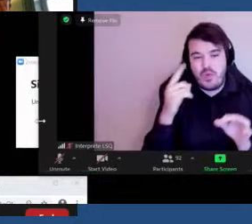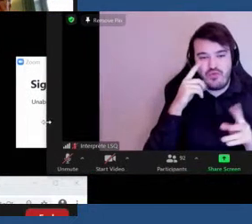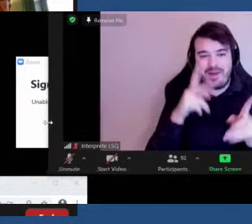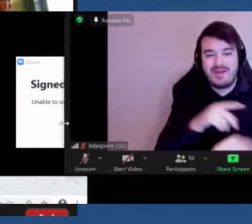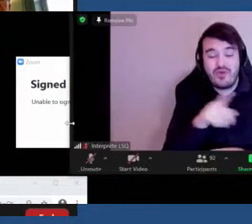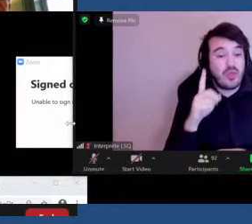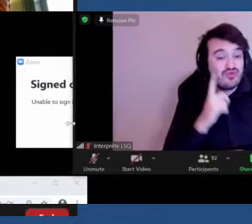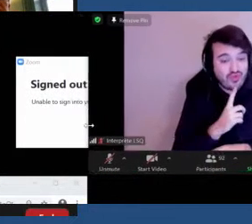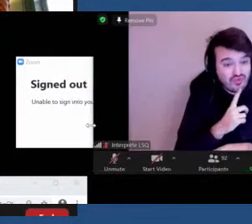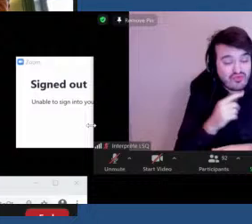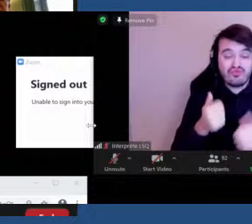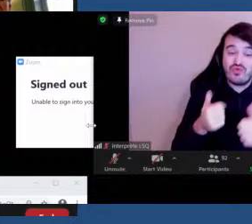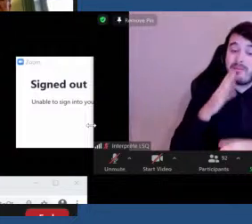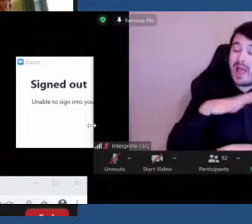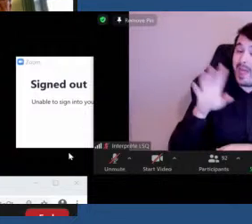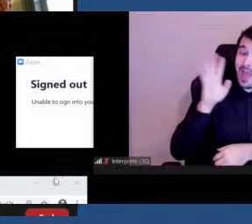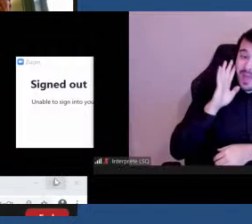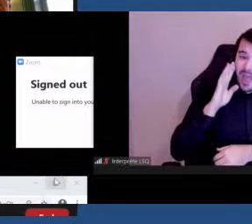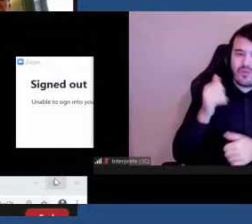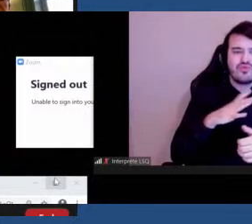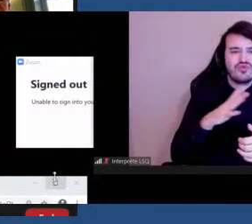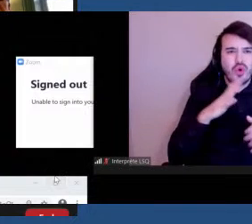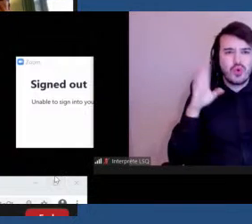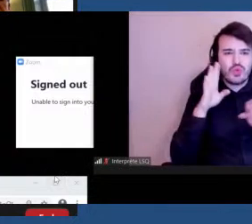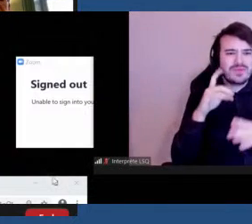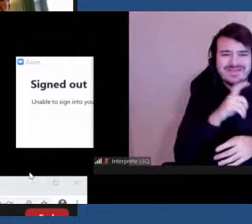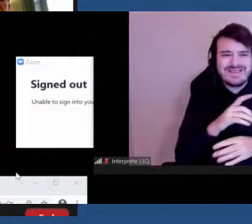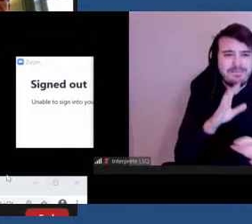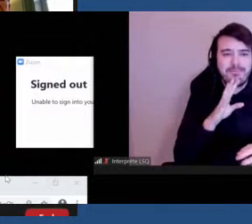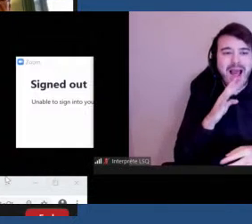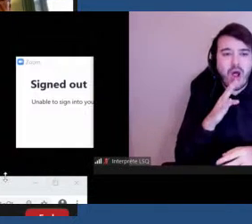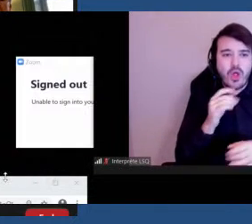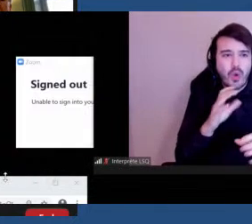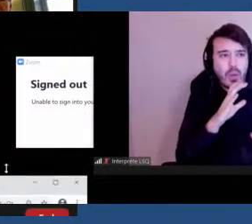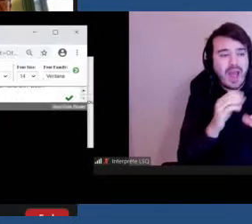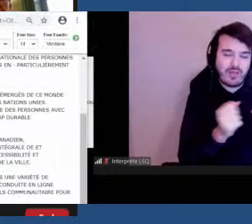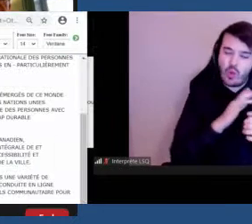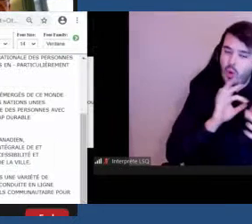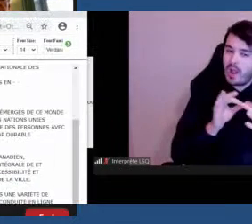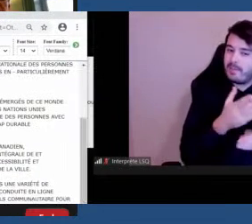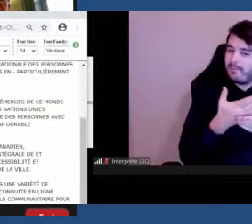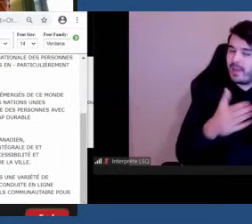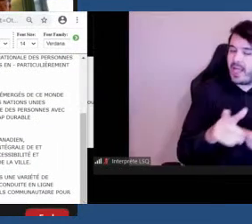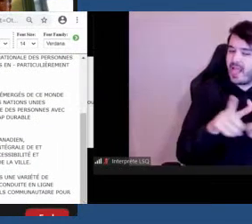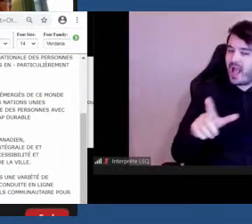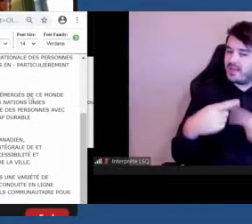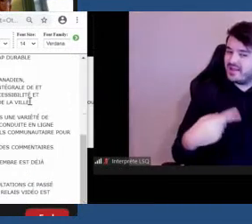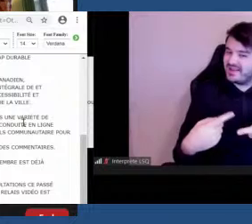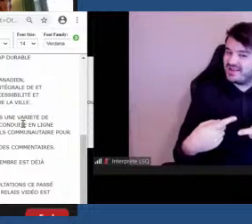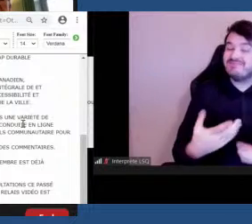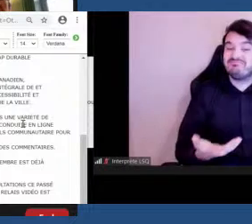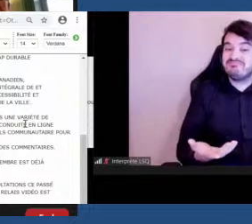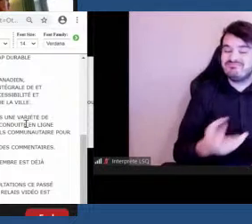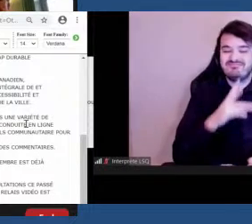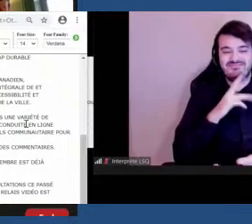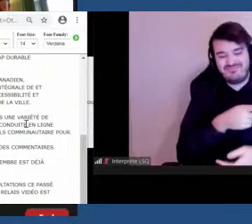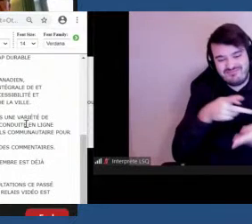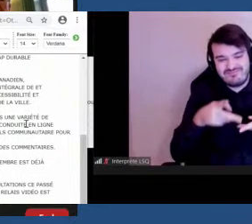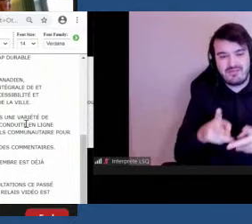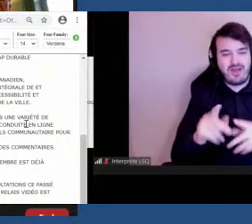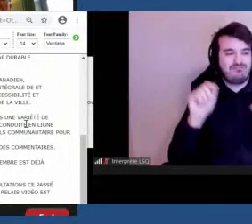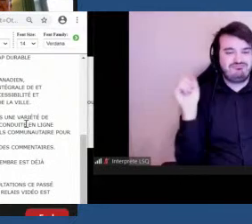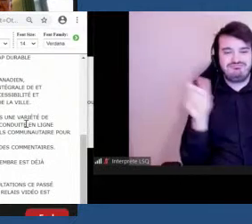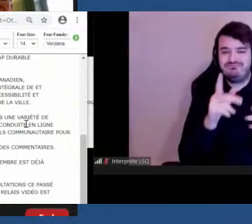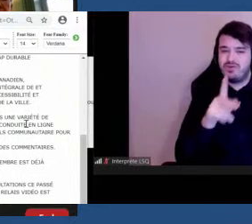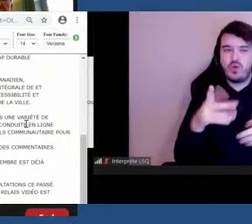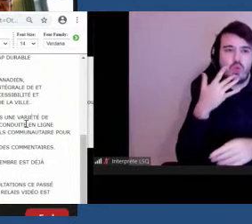sourds ou à l'entendant ou qui ont un trouble de la parole pour communiquer avec un interprète en langue d'ici. Alors, ça permet à toutes les personnes qui